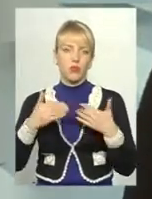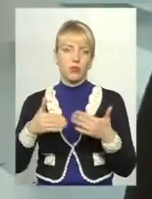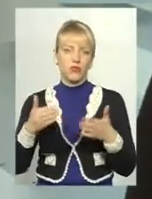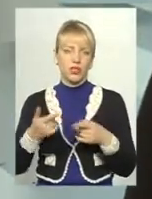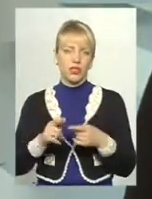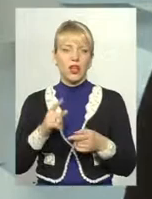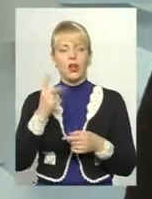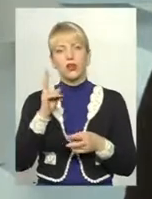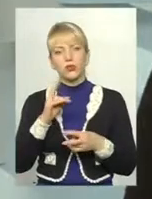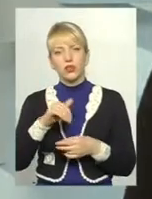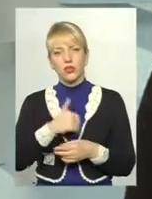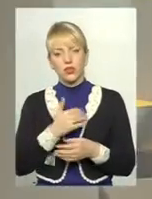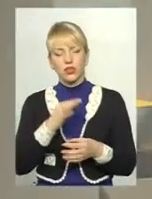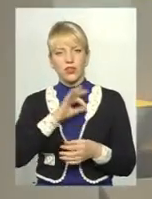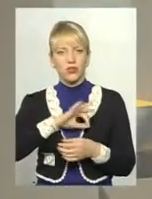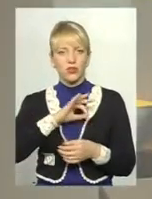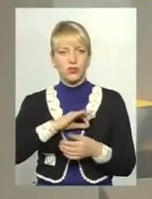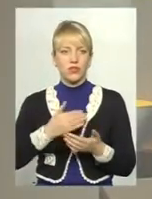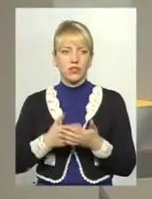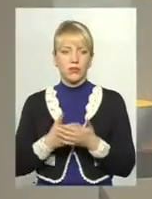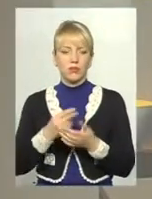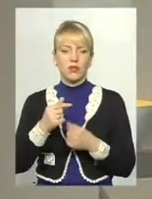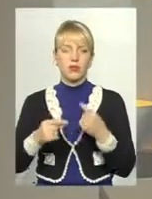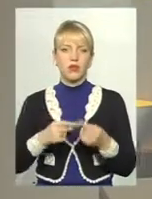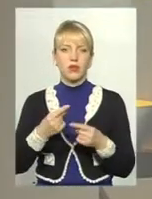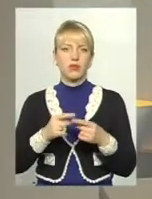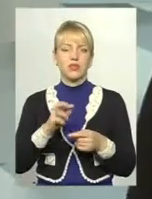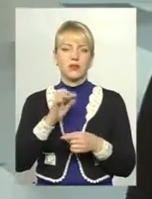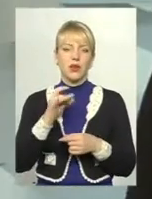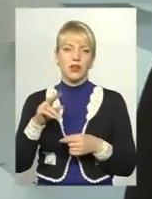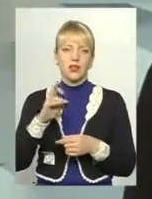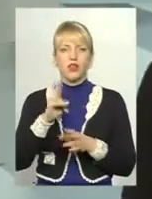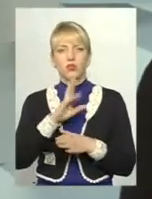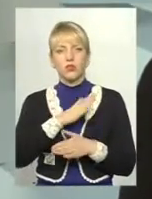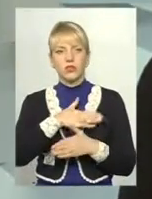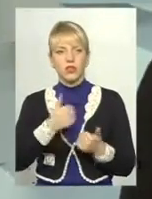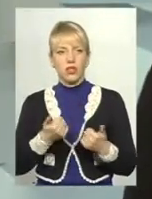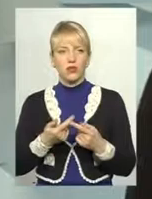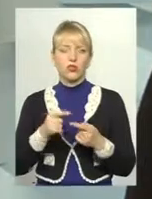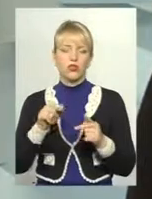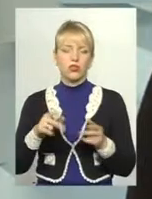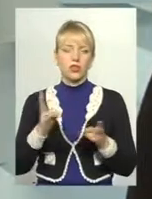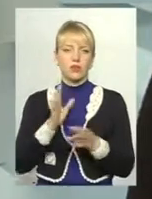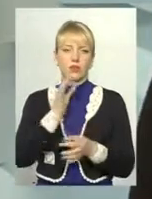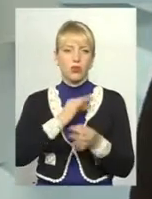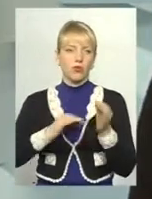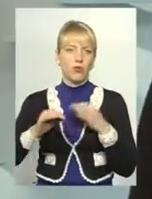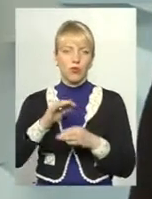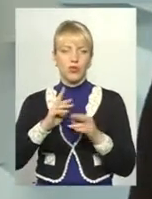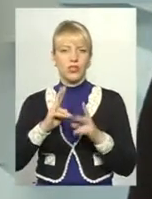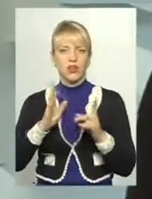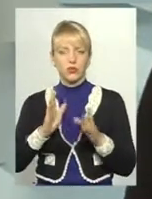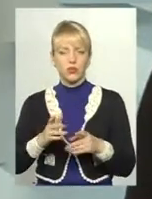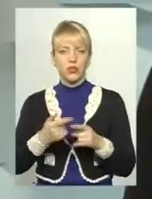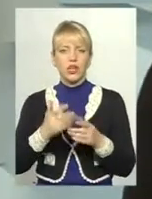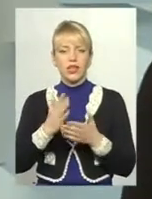Один захоче використовувати, наприклад, підприємець цей бренд, інший не захоче. Тому тут треба буде обговорювати, як він буде. І